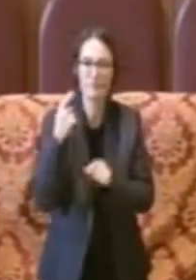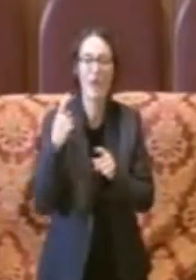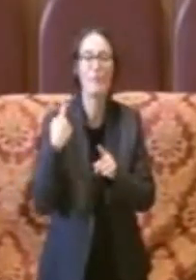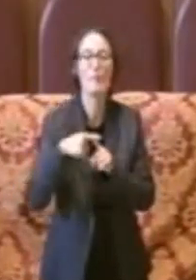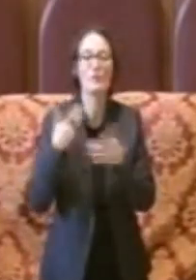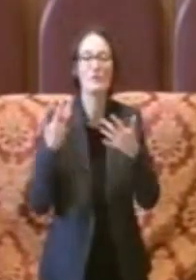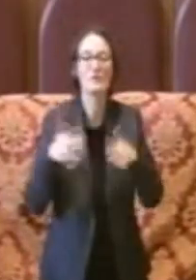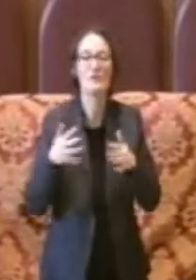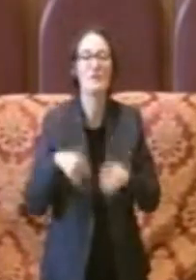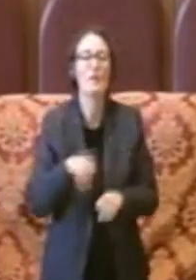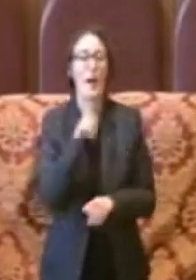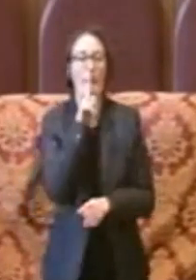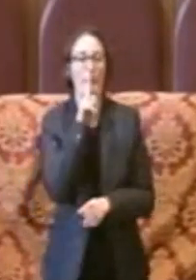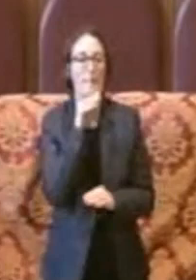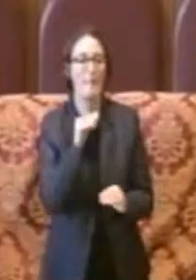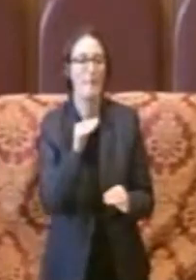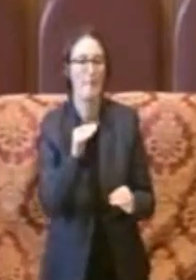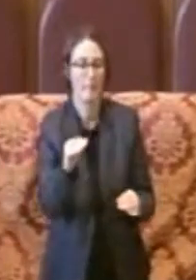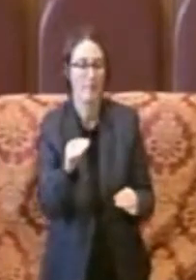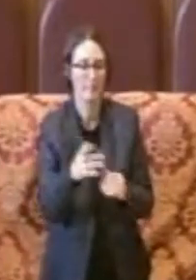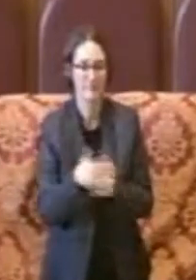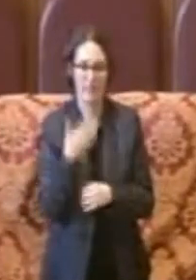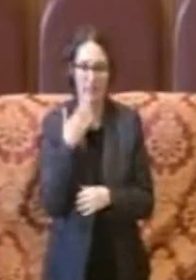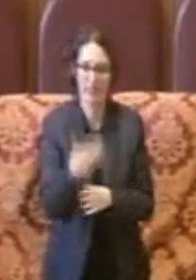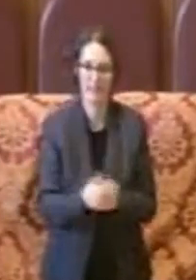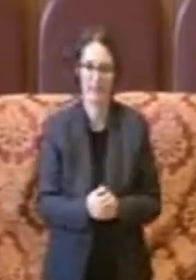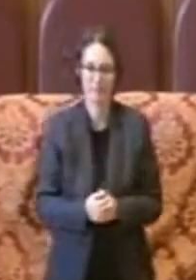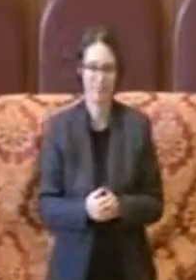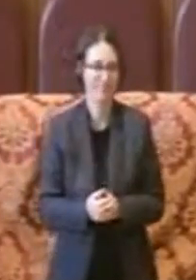amministrazione ha portato avanti grazie